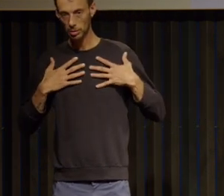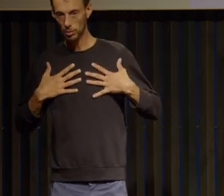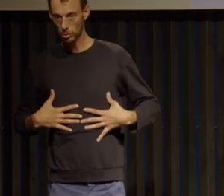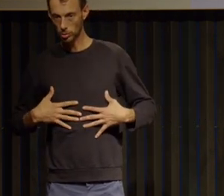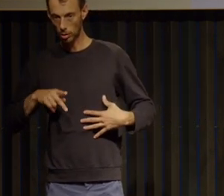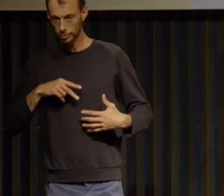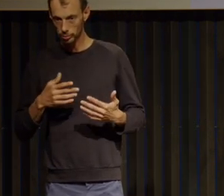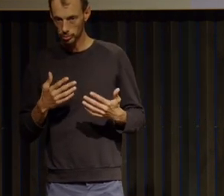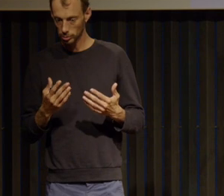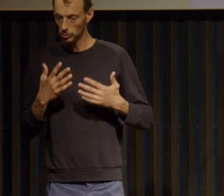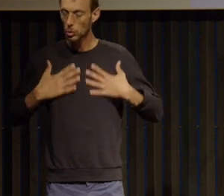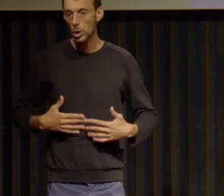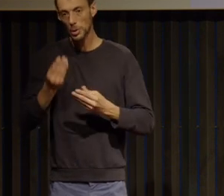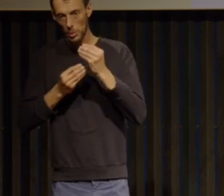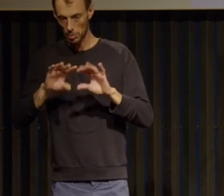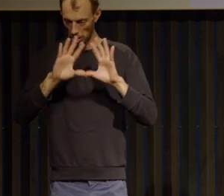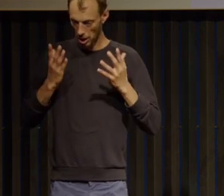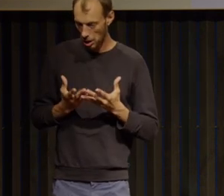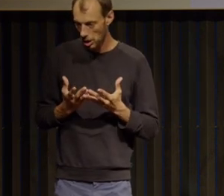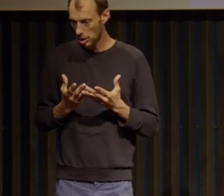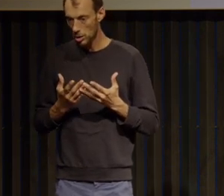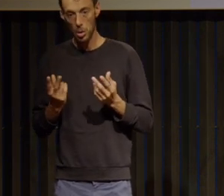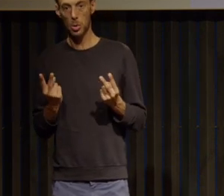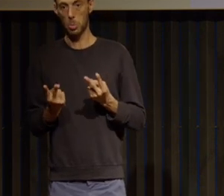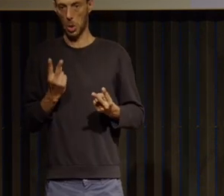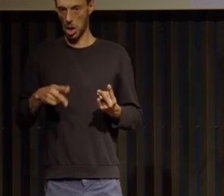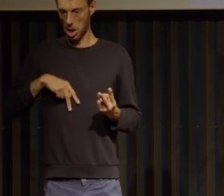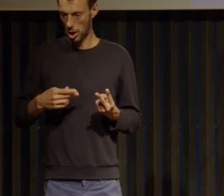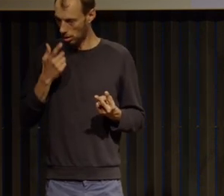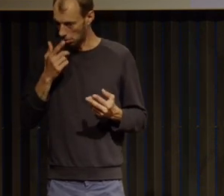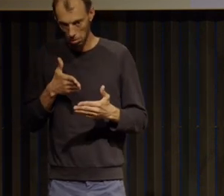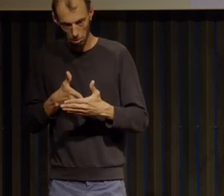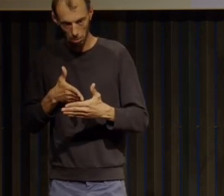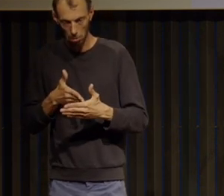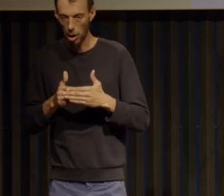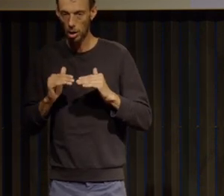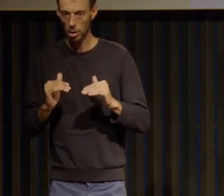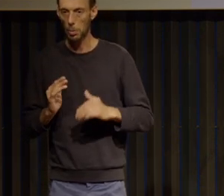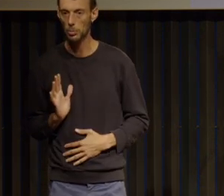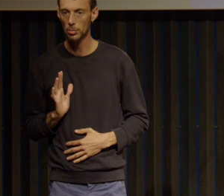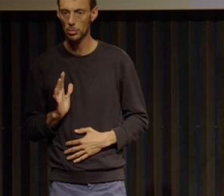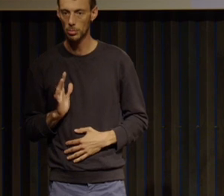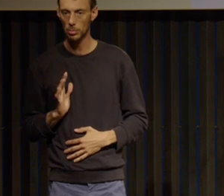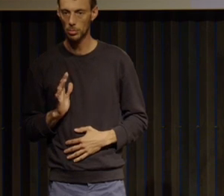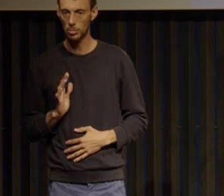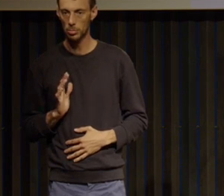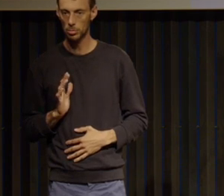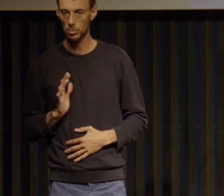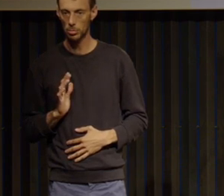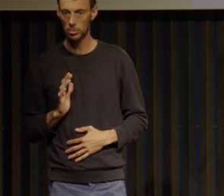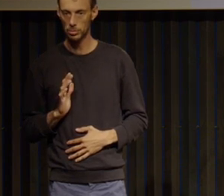bloquée et malgré une rechute et donc justement j'ai voulu centrer le livre sur